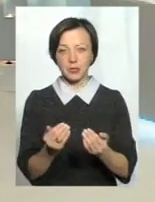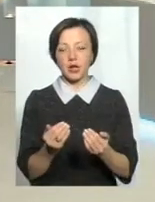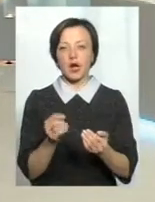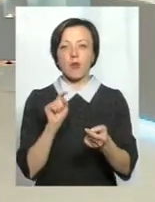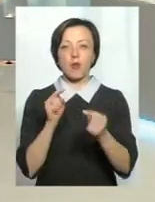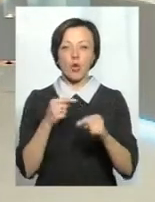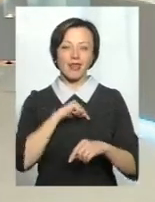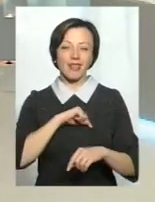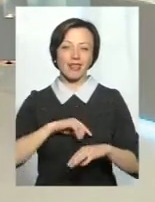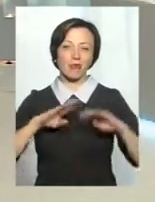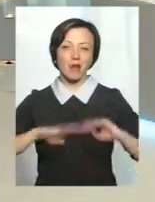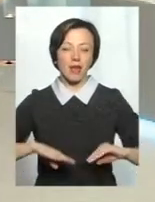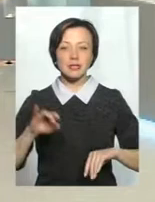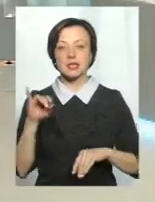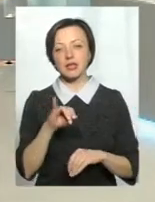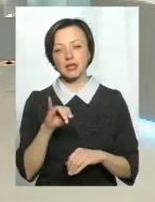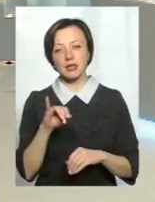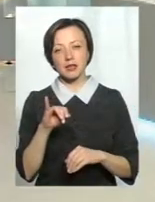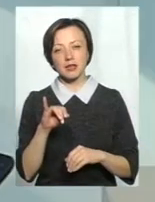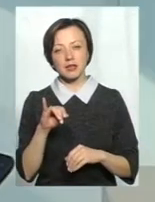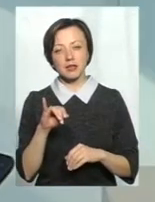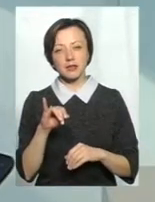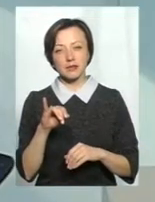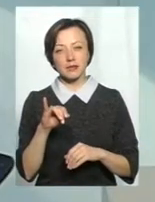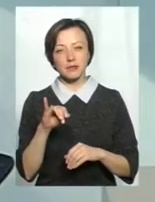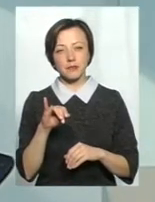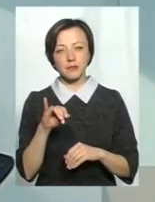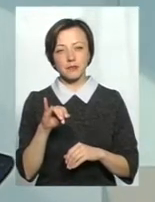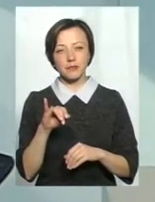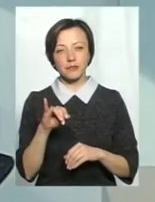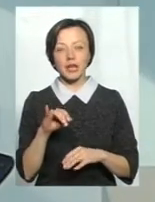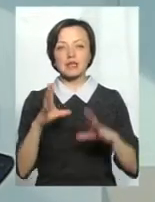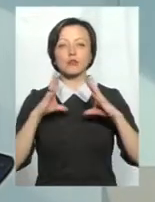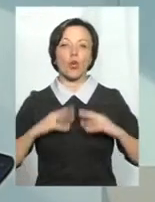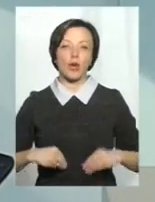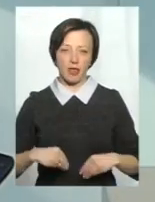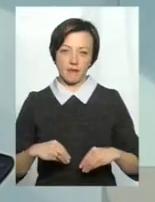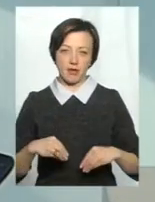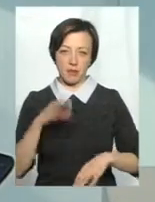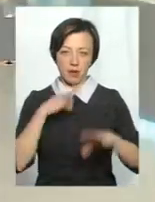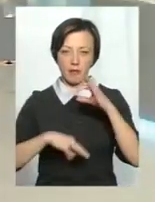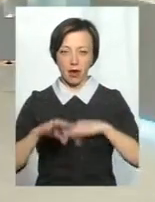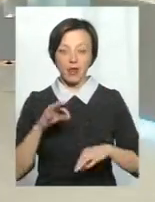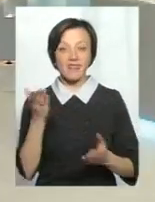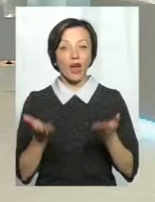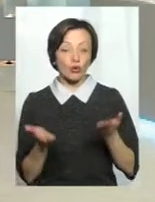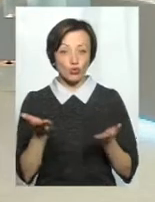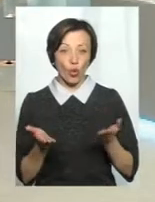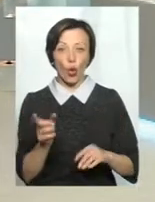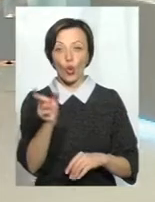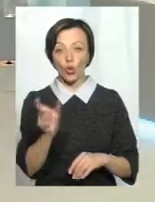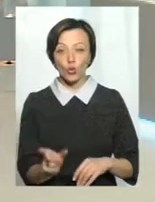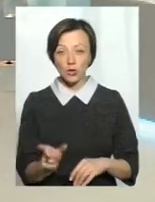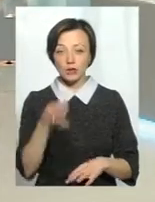антидепресантів і седативних препаратів. Якщо люди